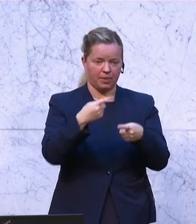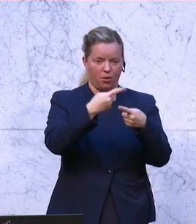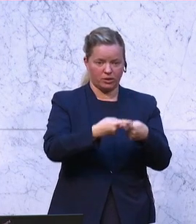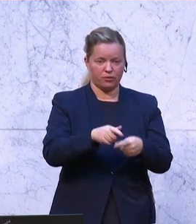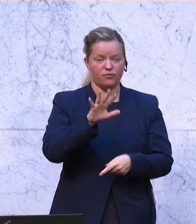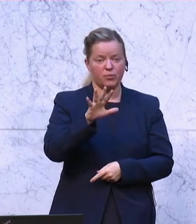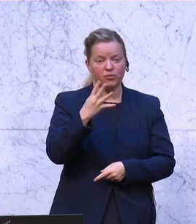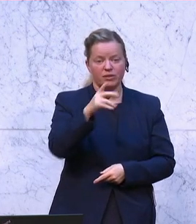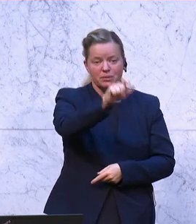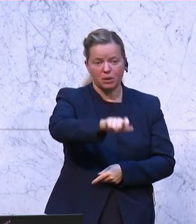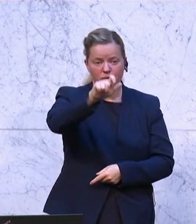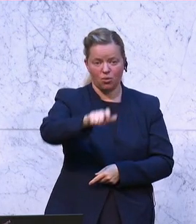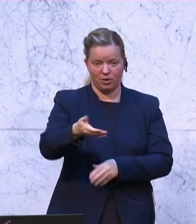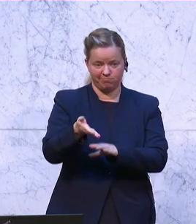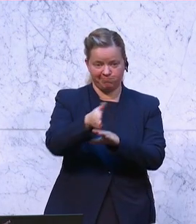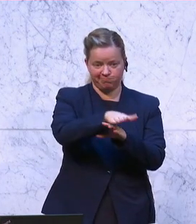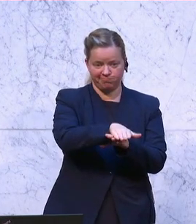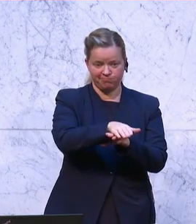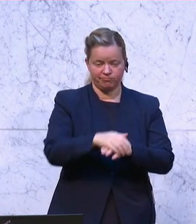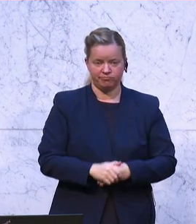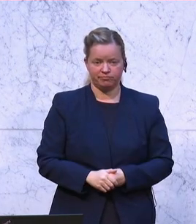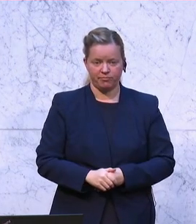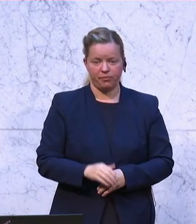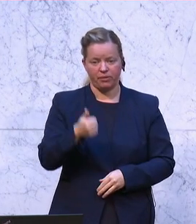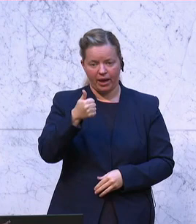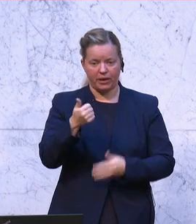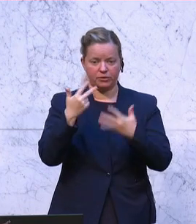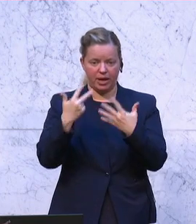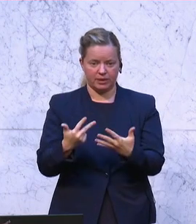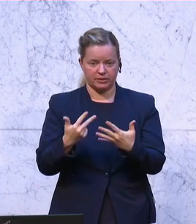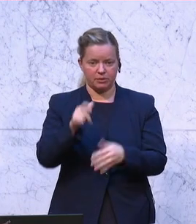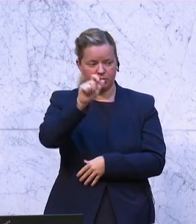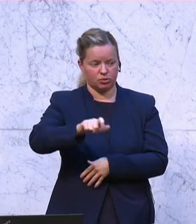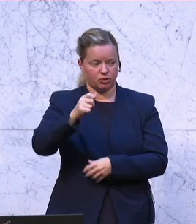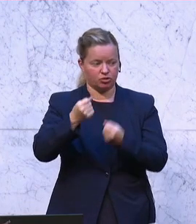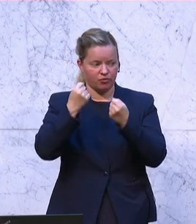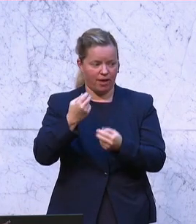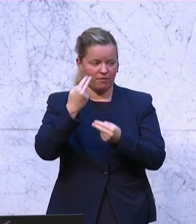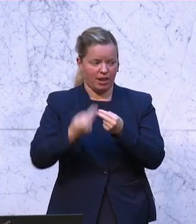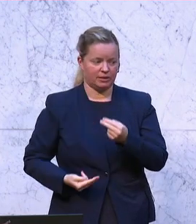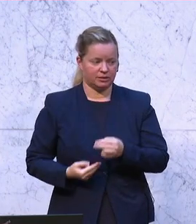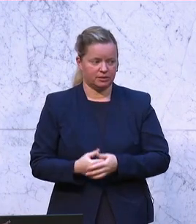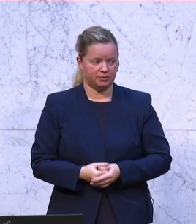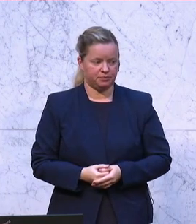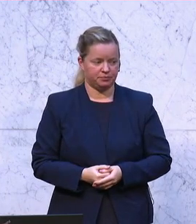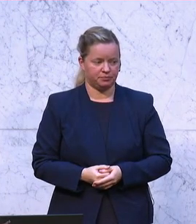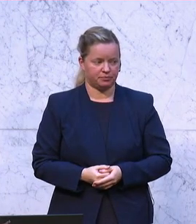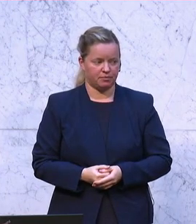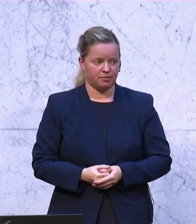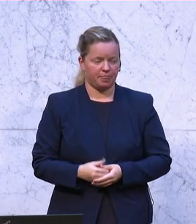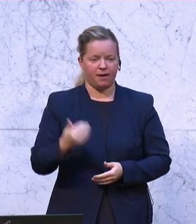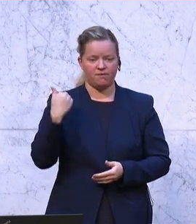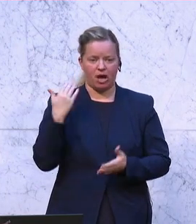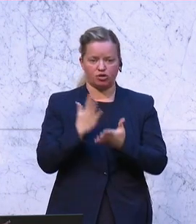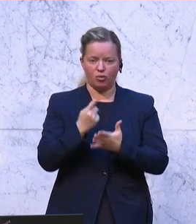45 Menschen ums Leben gekommen und 81 schwer verletzt. Es wurde hier auch ausgerechnet,